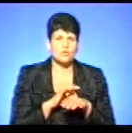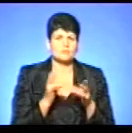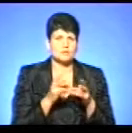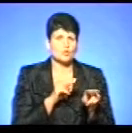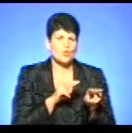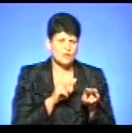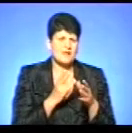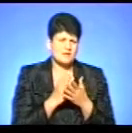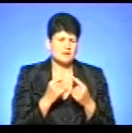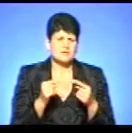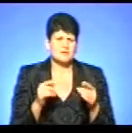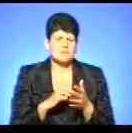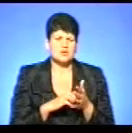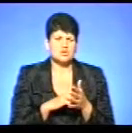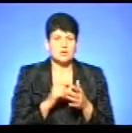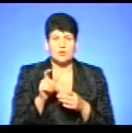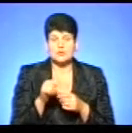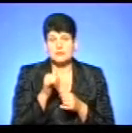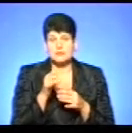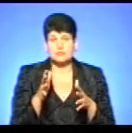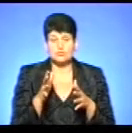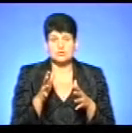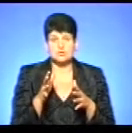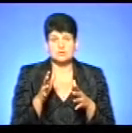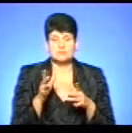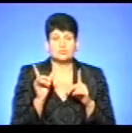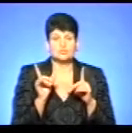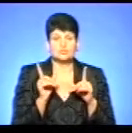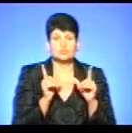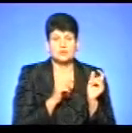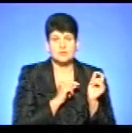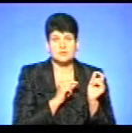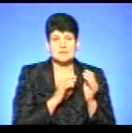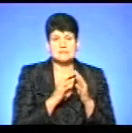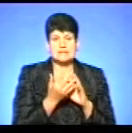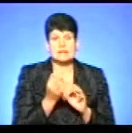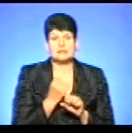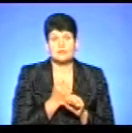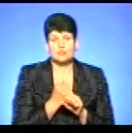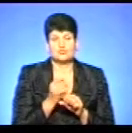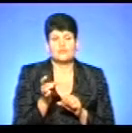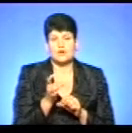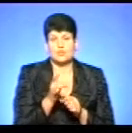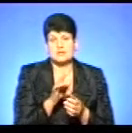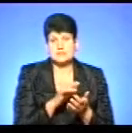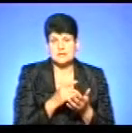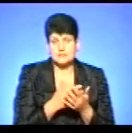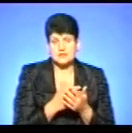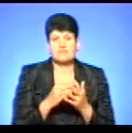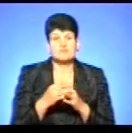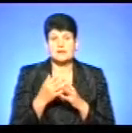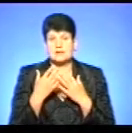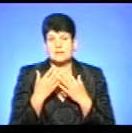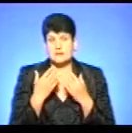доглядати, є різні причини, які людина просто не може відірватися, виїхати там села на роботу, там районний центр, а в селі немає,